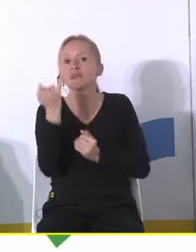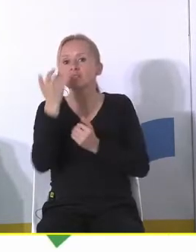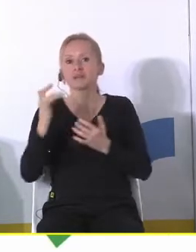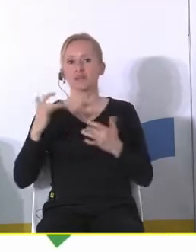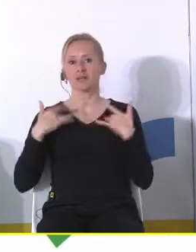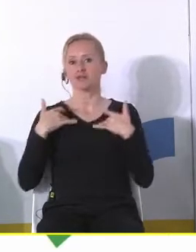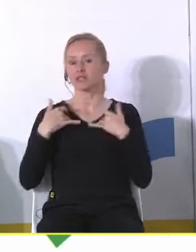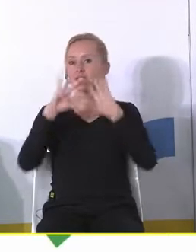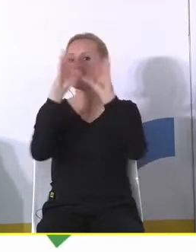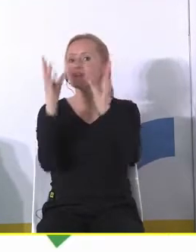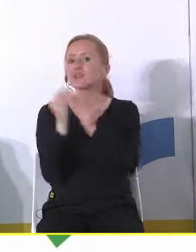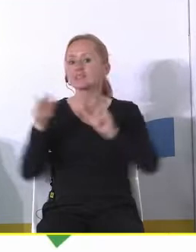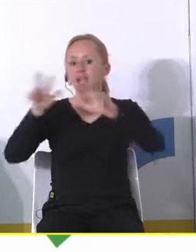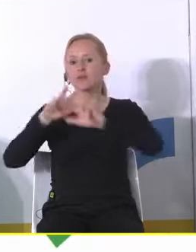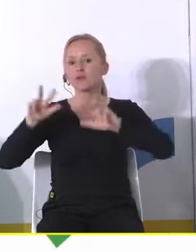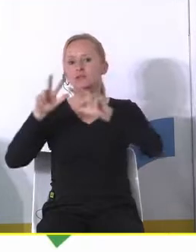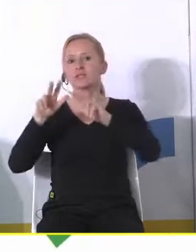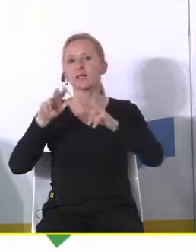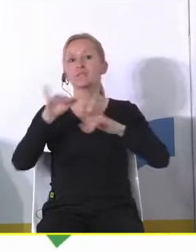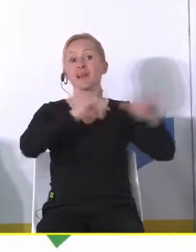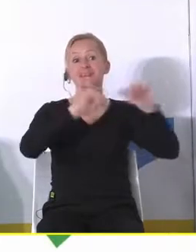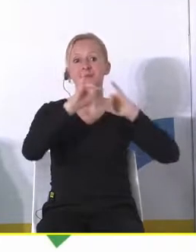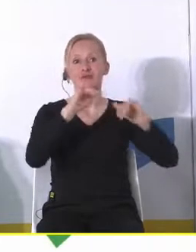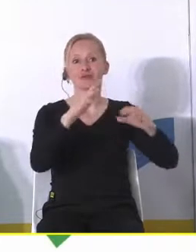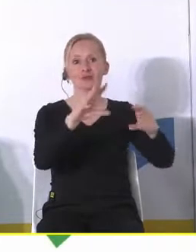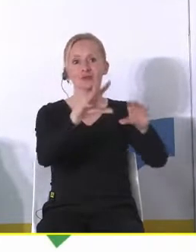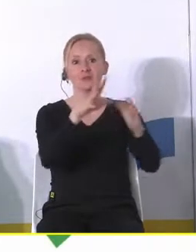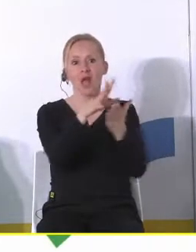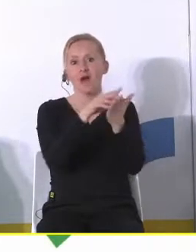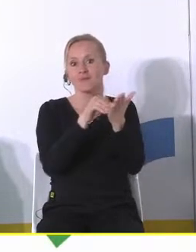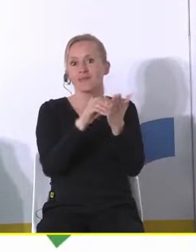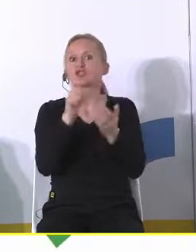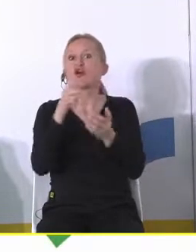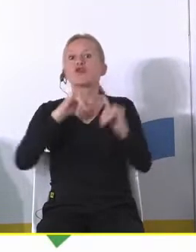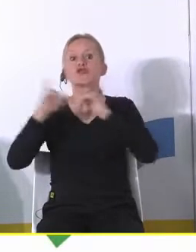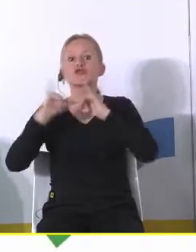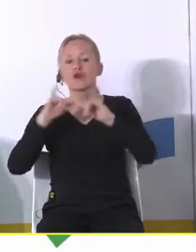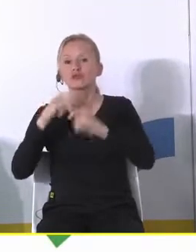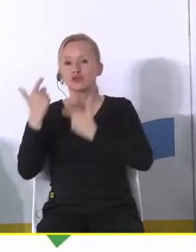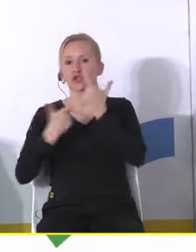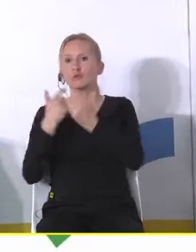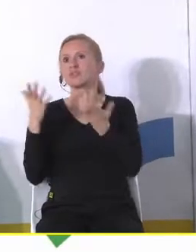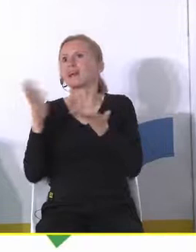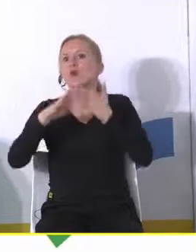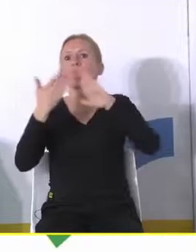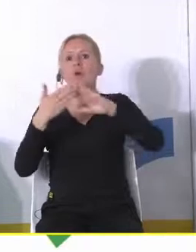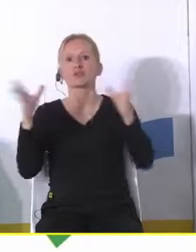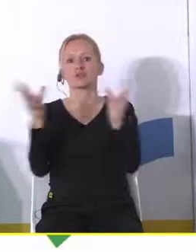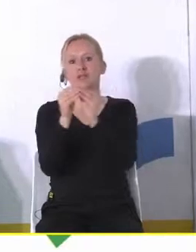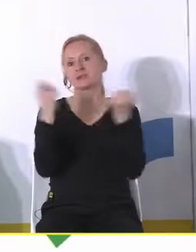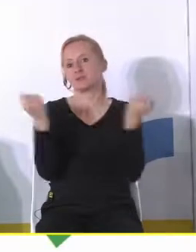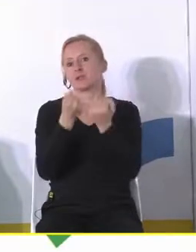życia w rodzinie może oddziaływać samorząd co może zrobić rząd i na ile powinna to być synergia i pewna koordynacja